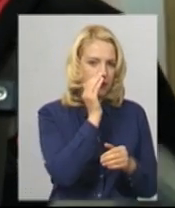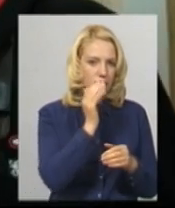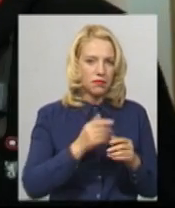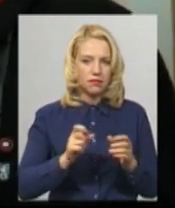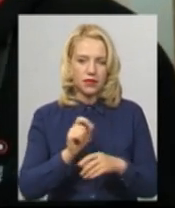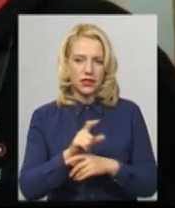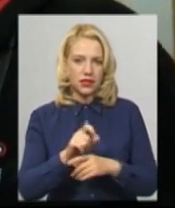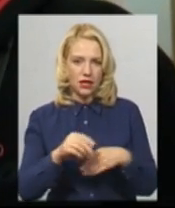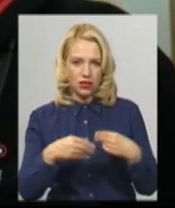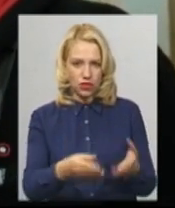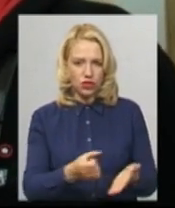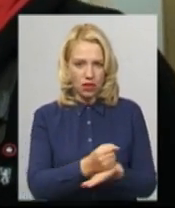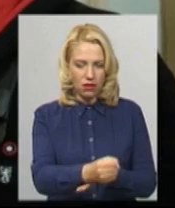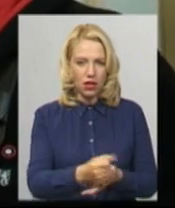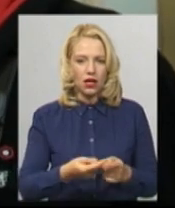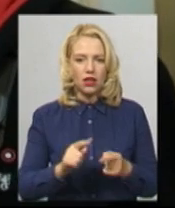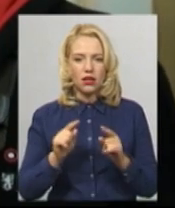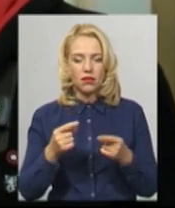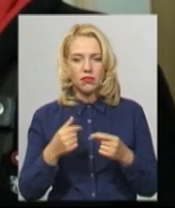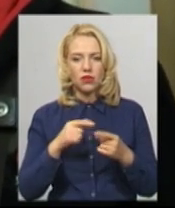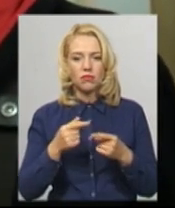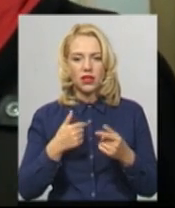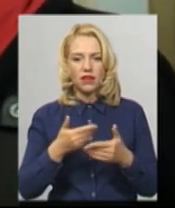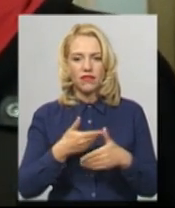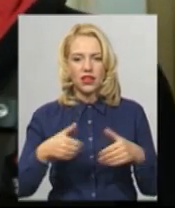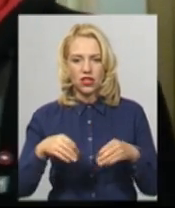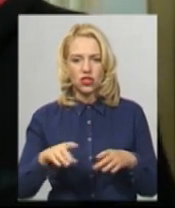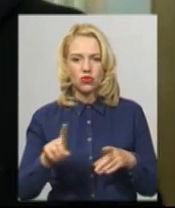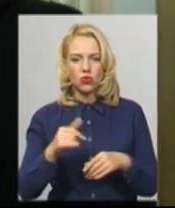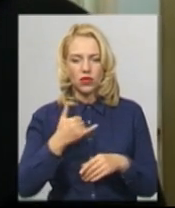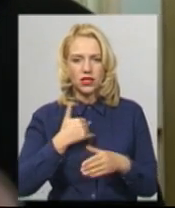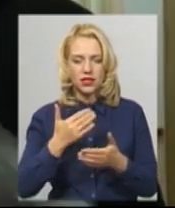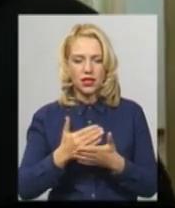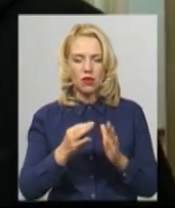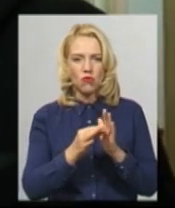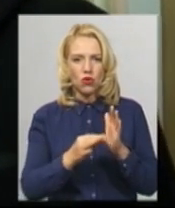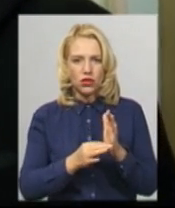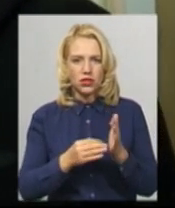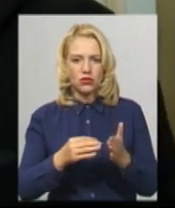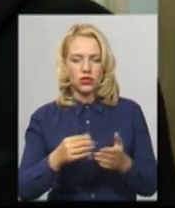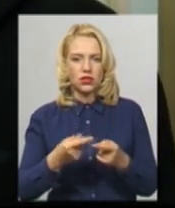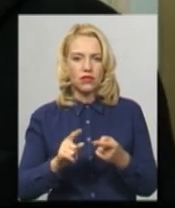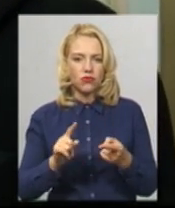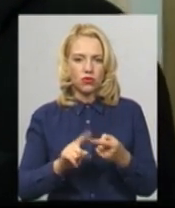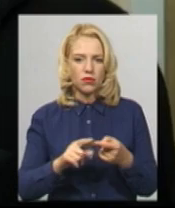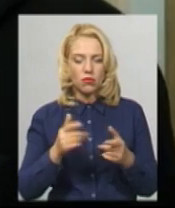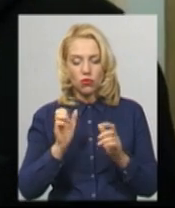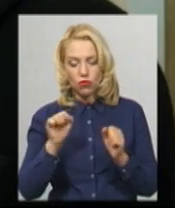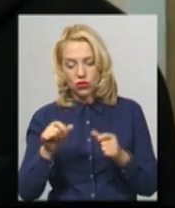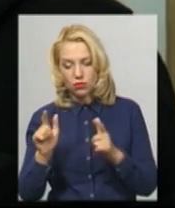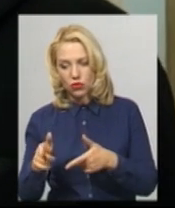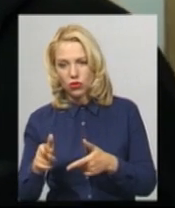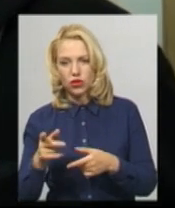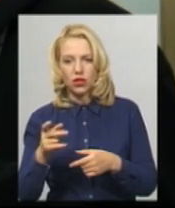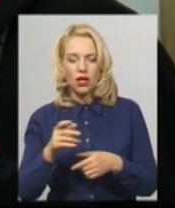то сказали, ми собі вирішили, чому ми вирішили там на все якісь моральні оціночні судження. Ви з цим можете погоджуватися, можете ні, але є